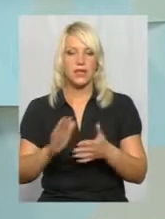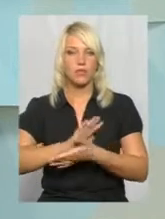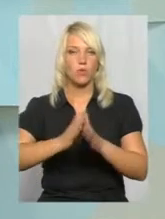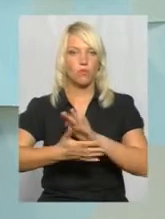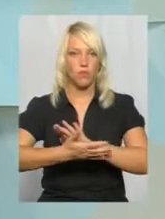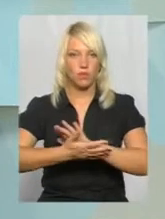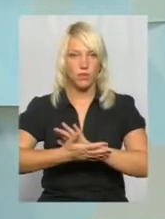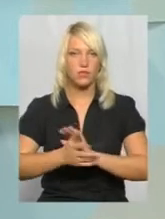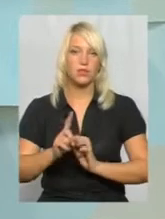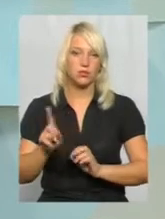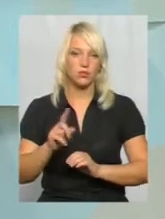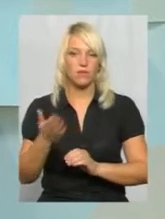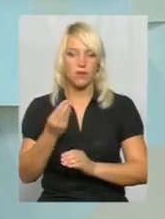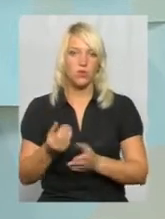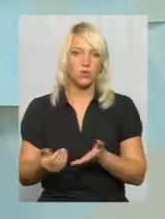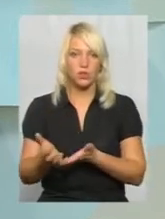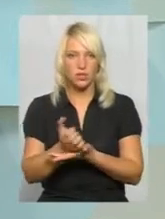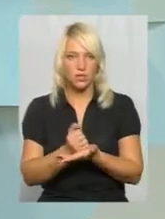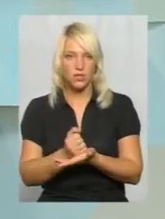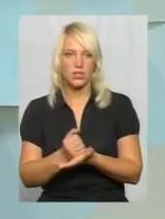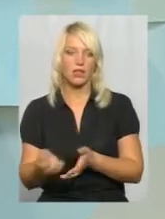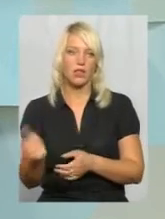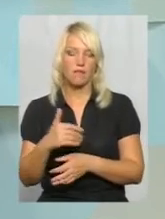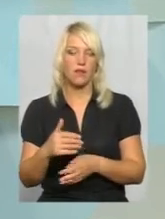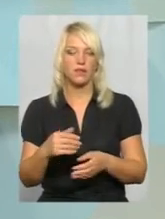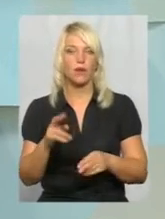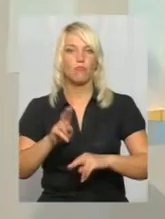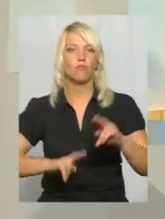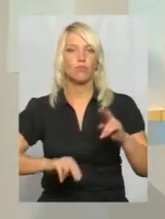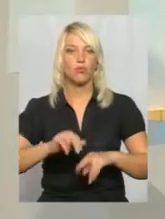про те, що давайте зберемось коштами, давайте там побудуємо.